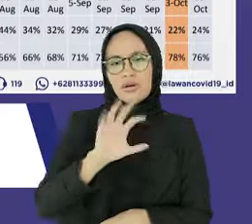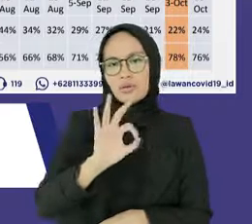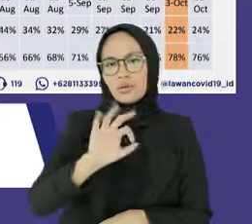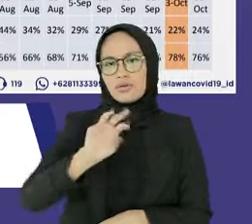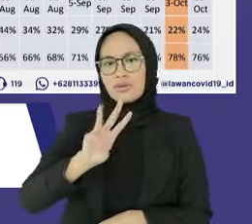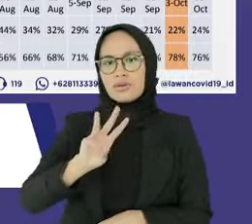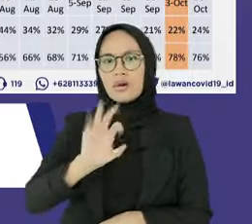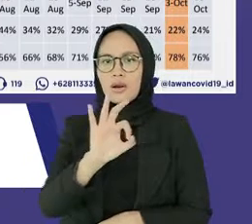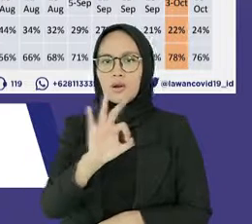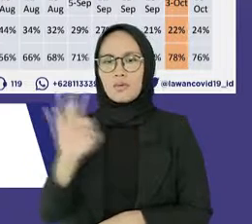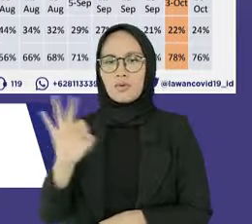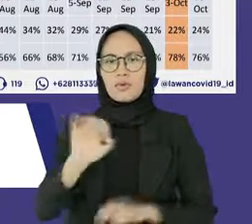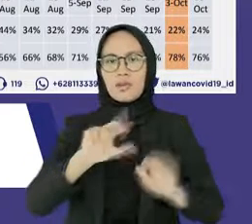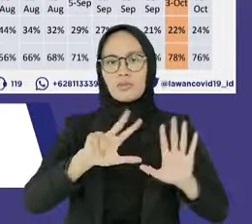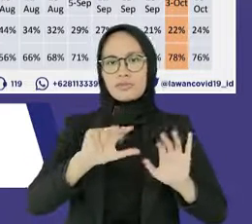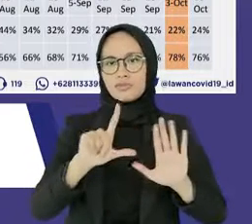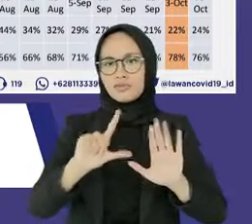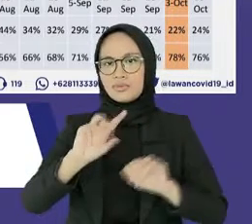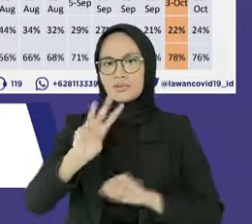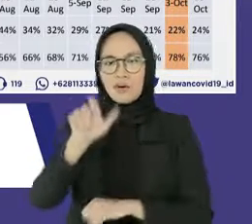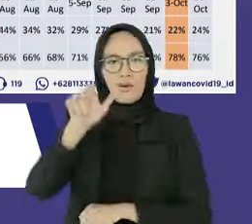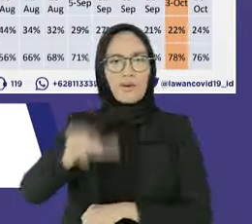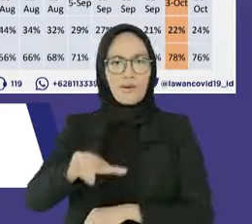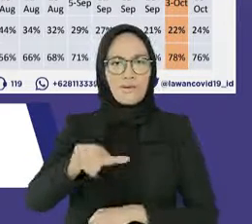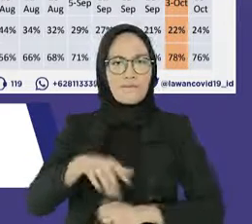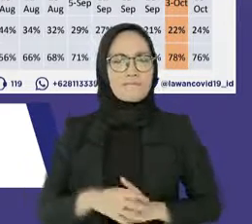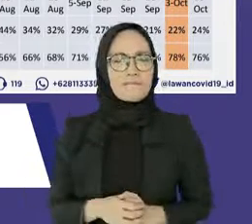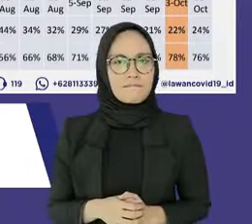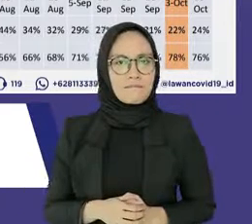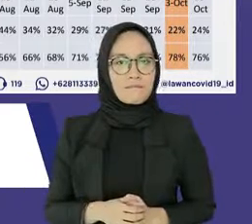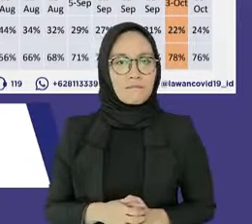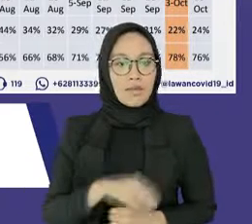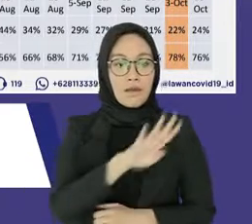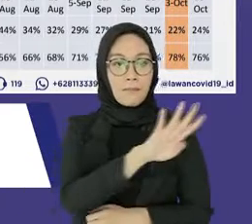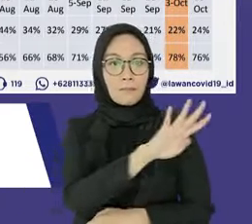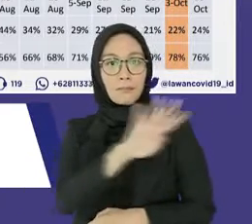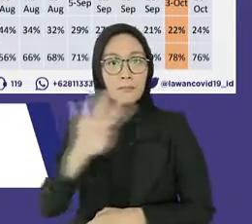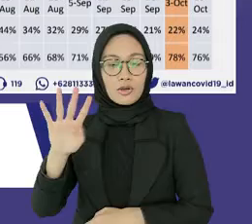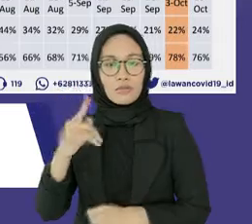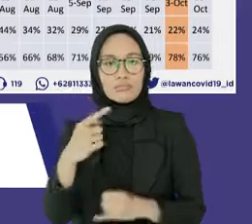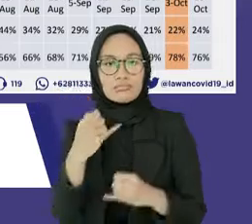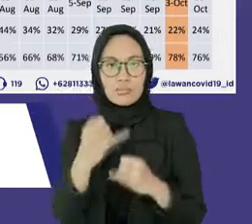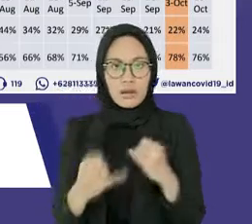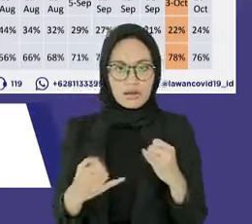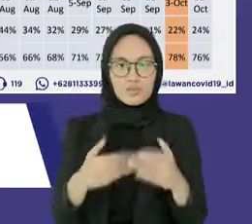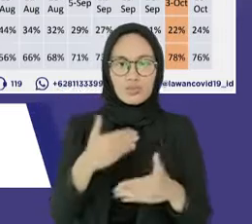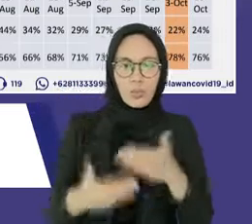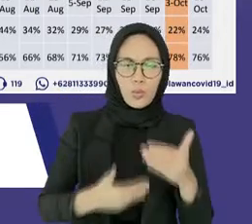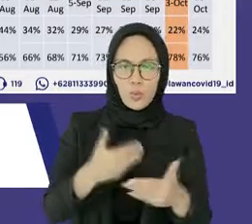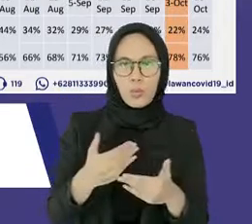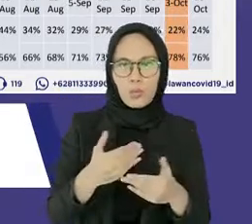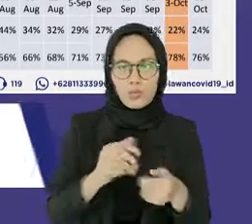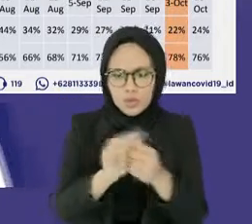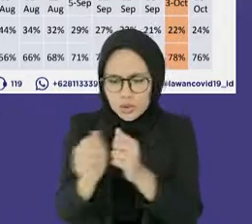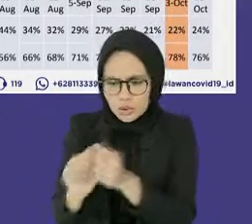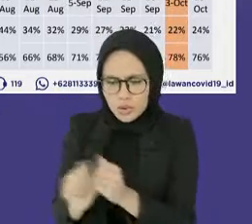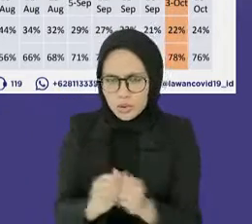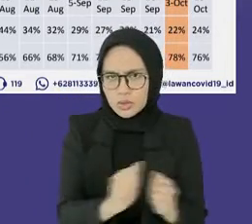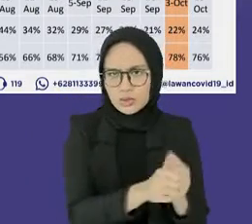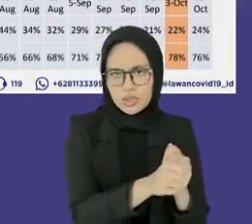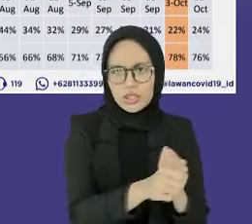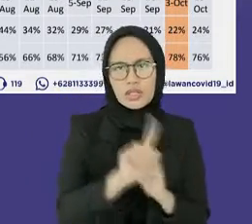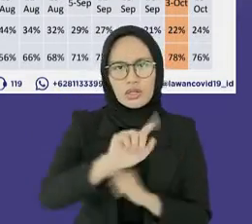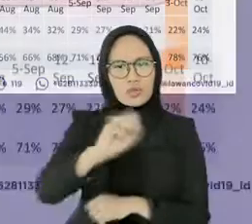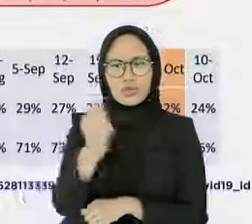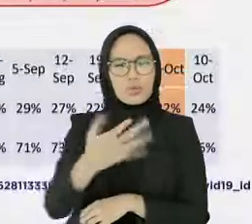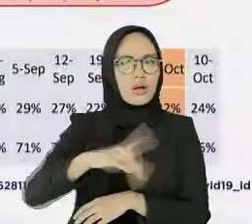.873 orang. Sudah empat minggu berturut-turut jumlah orang yang diperiksa berada di atas angka